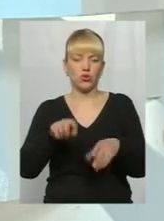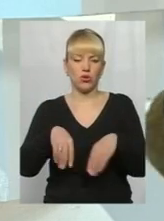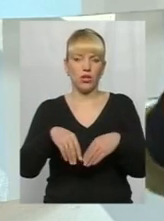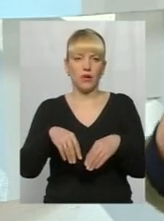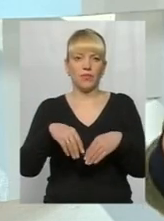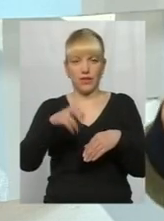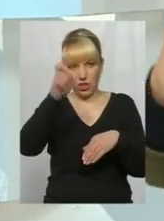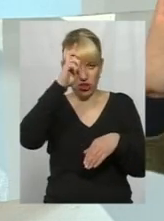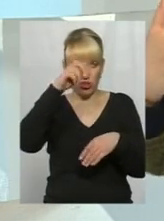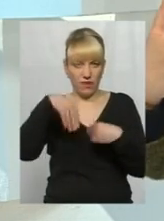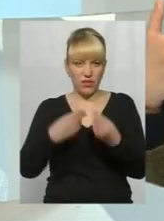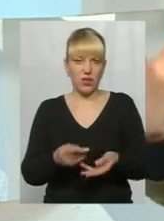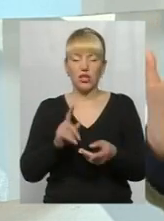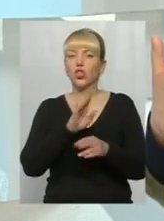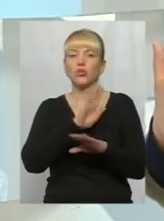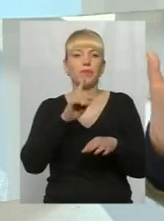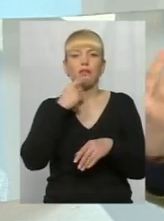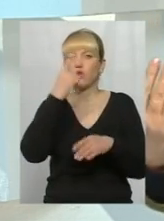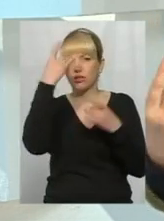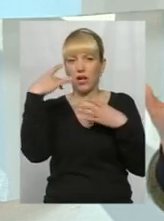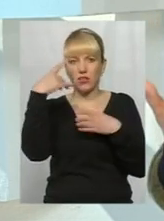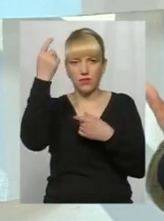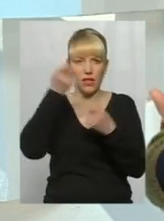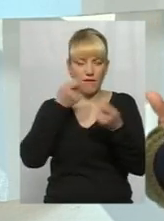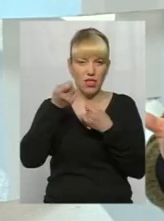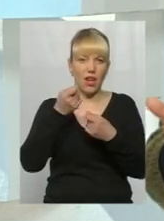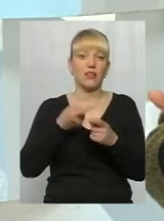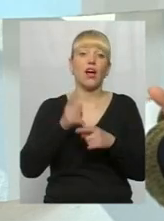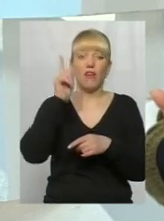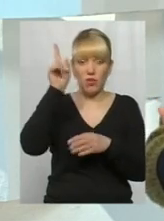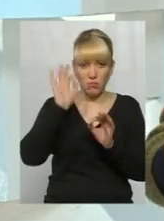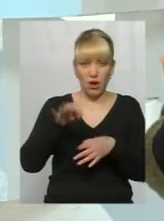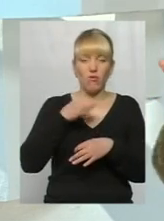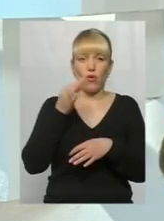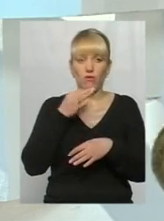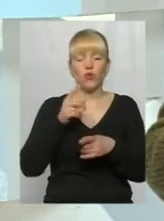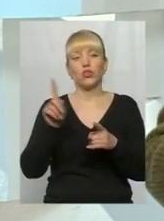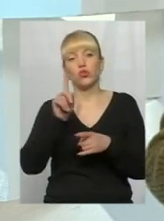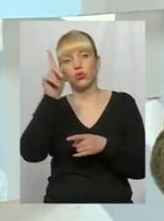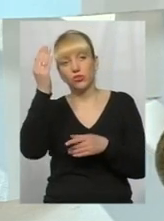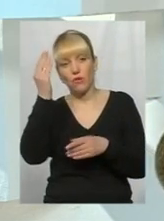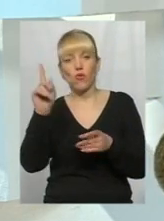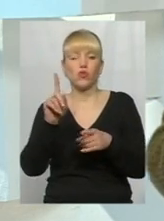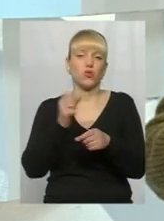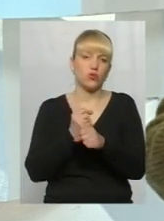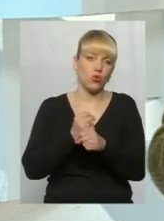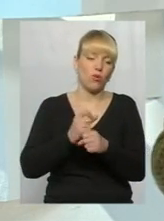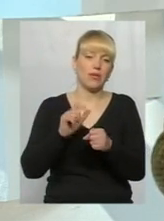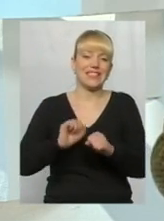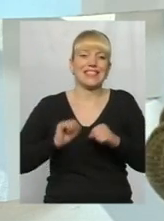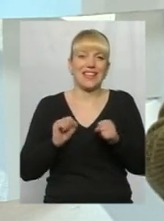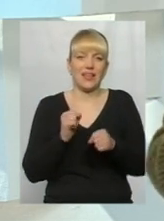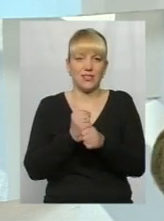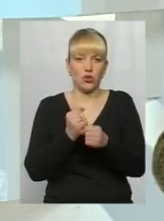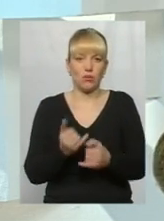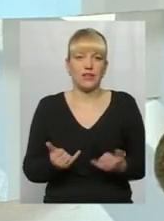державою. І щоб нам не розказували державні мужі, а іноді, звичайно, вони говорять правду, тому що щось вони роблять, щось вони стараються зробити